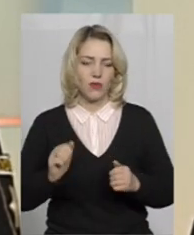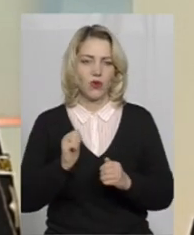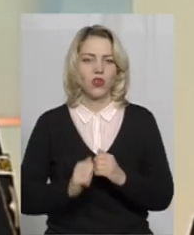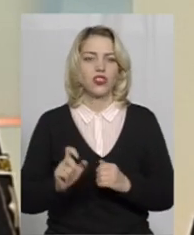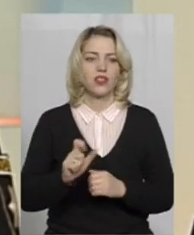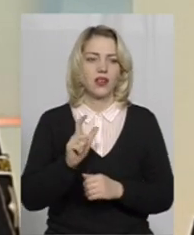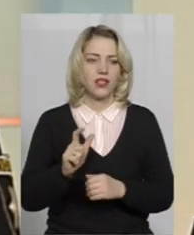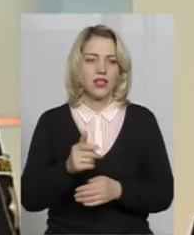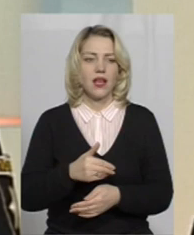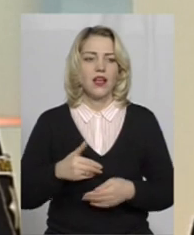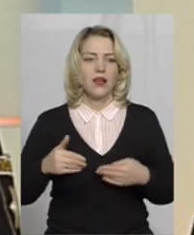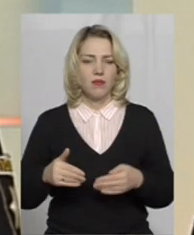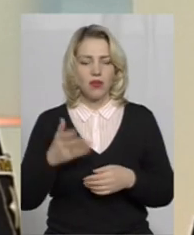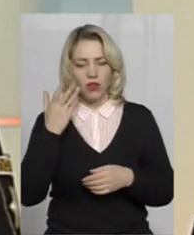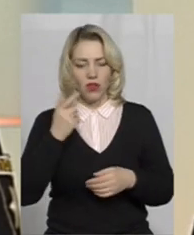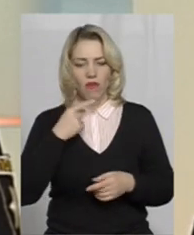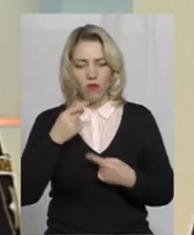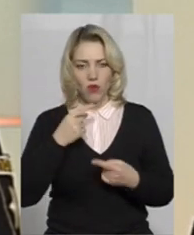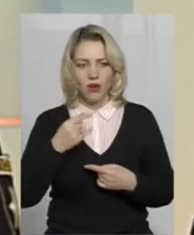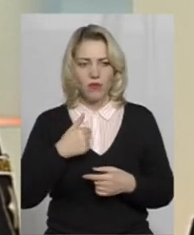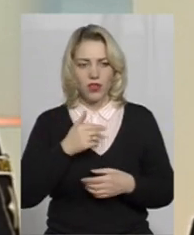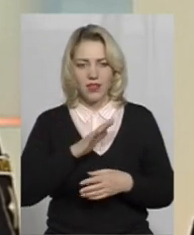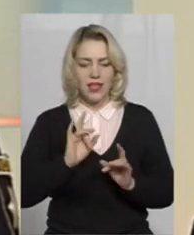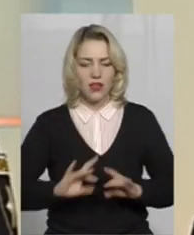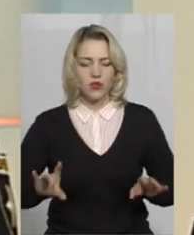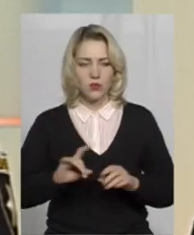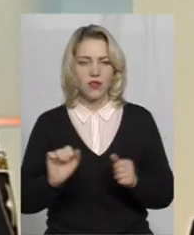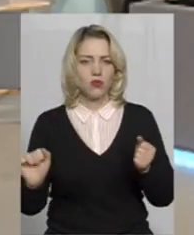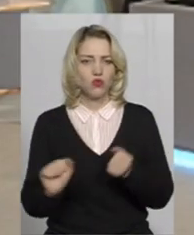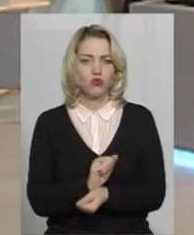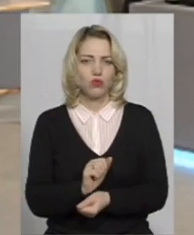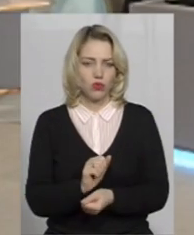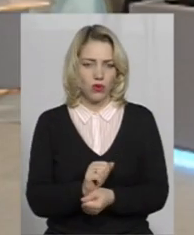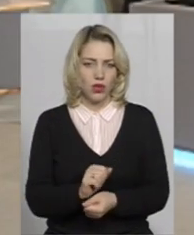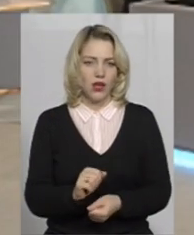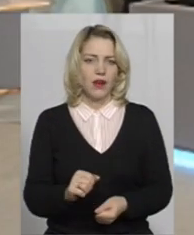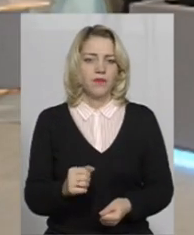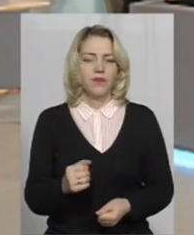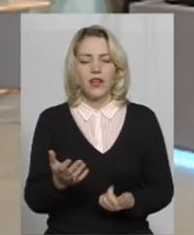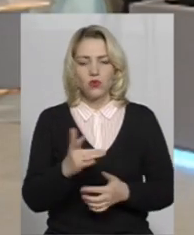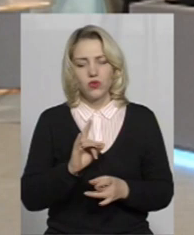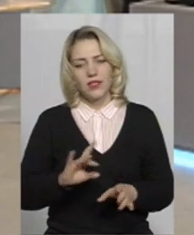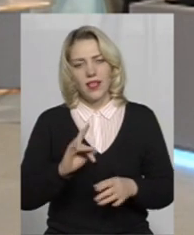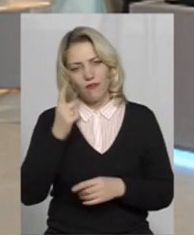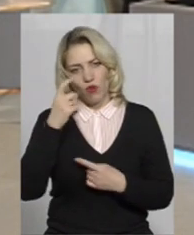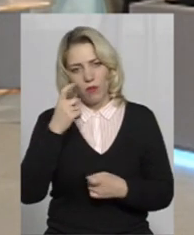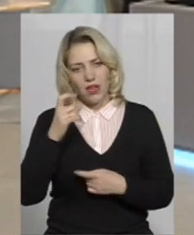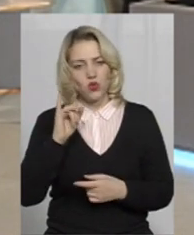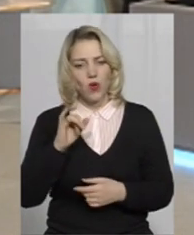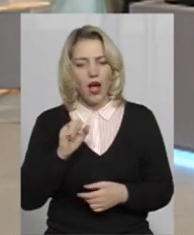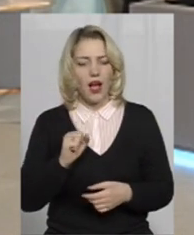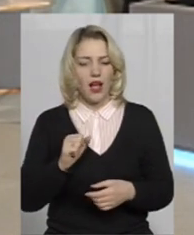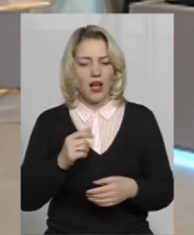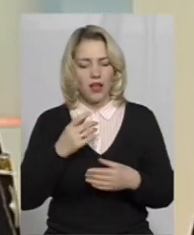кожного разу ми, коли говоримо, то я не розповідаю сухо якусь інформацію. А довожу